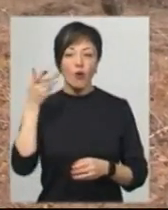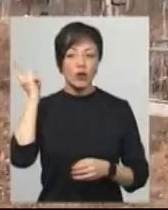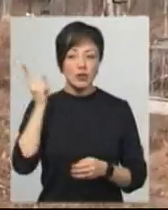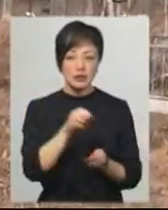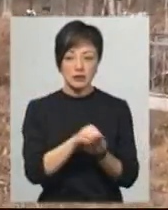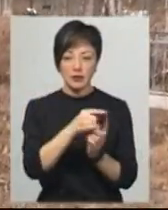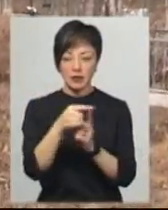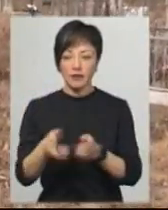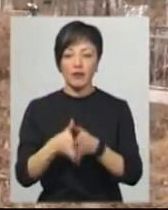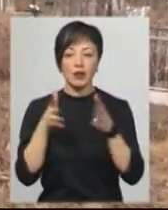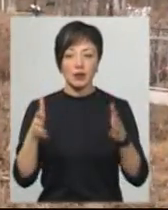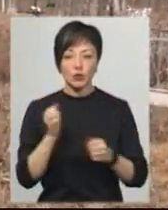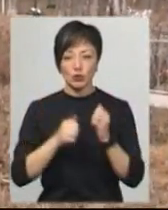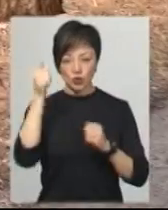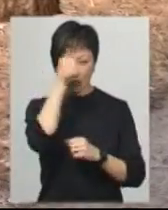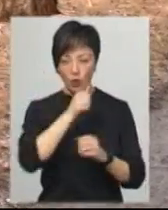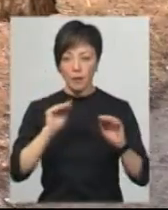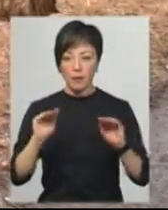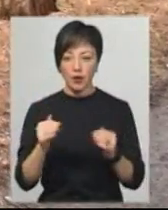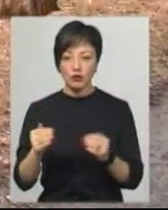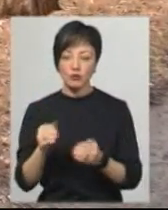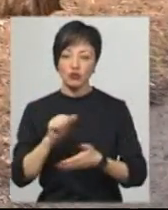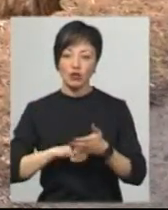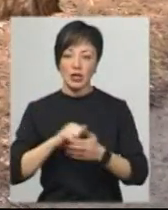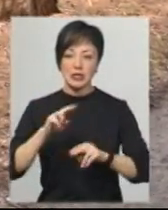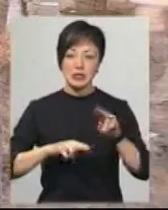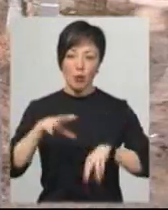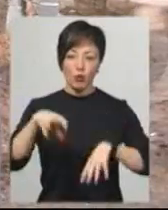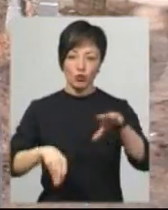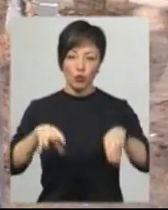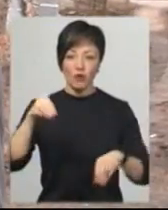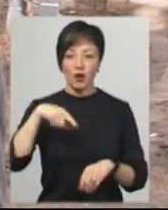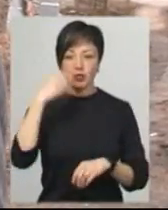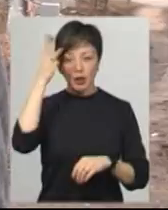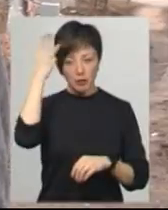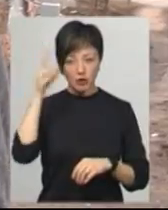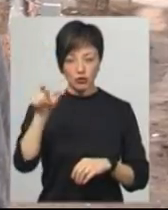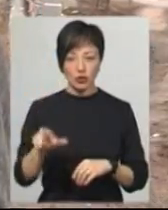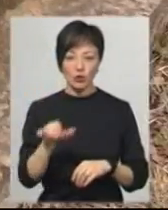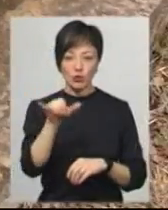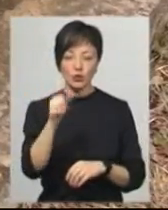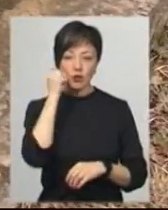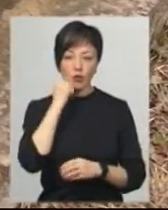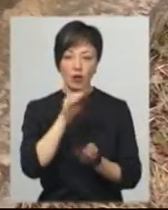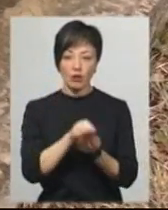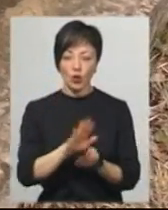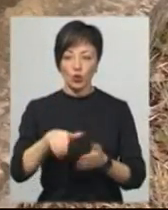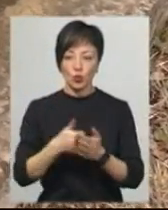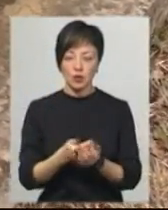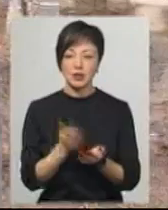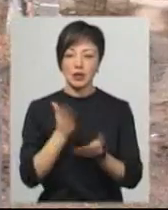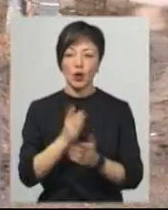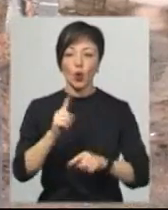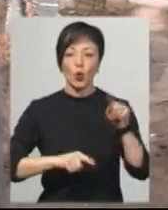великим, але з кожним роком він стає усе меншим через забудови, каже хмельничанин Юрій Совва, у якого на старому кладовищі досі є